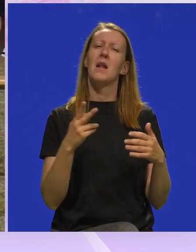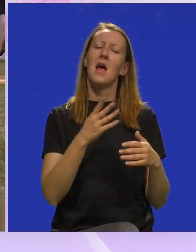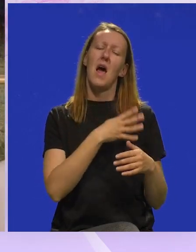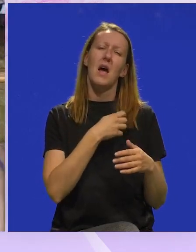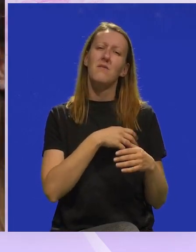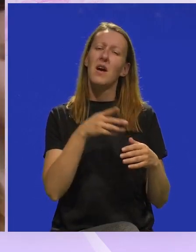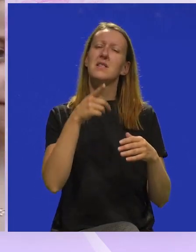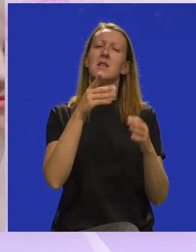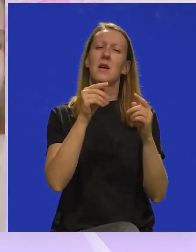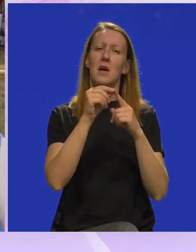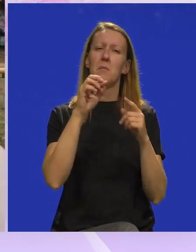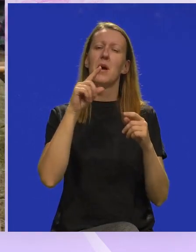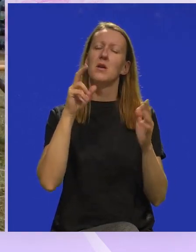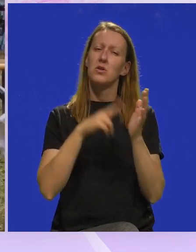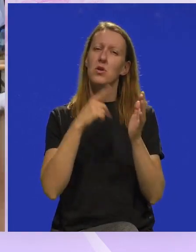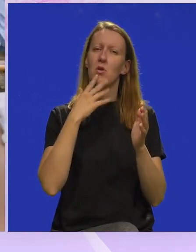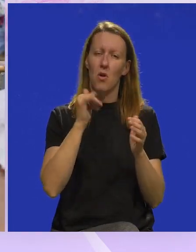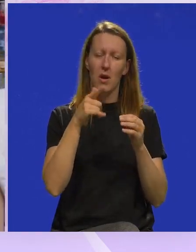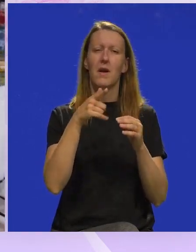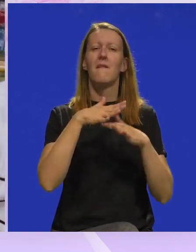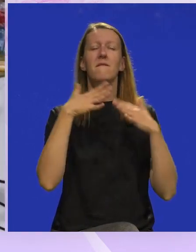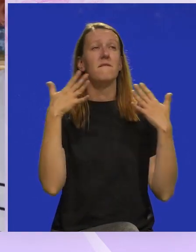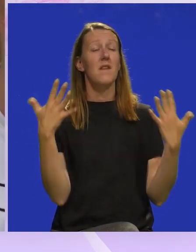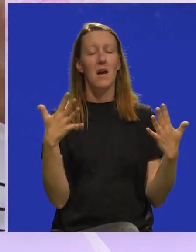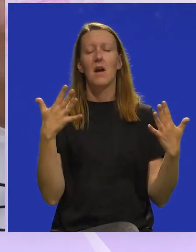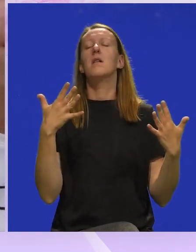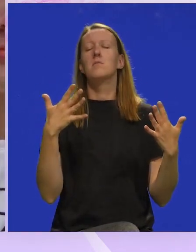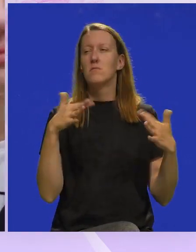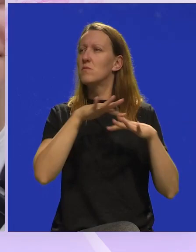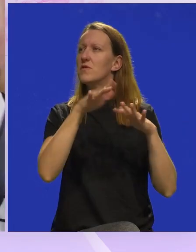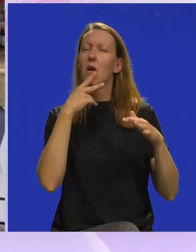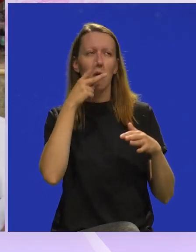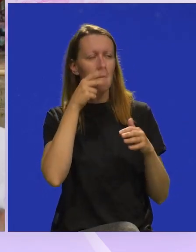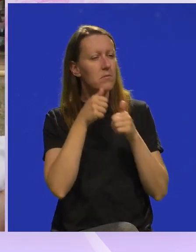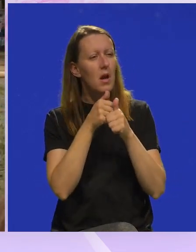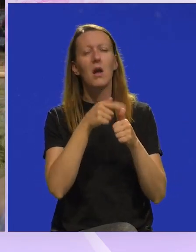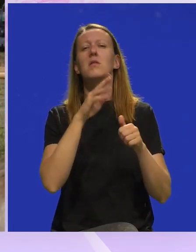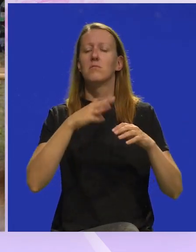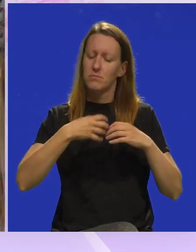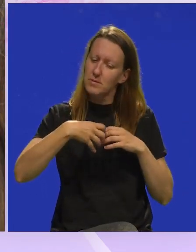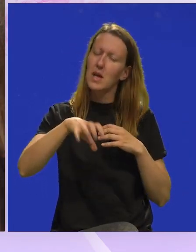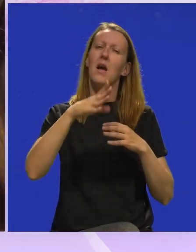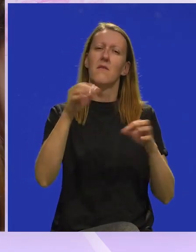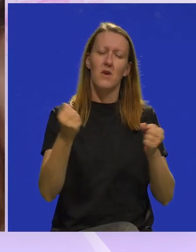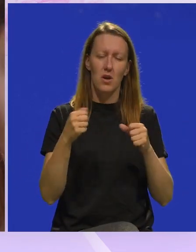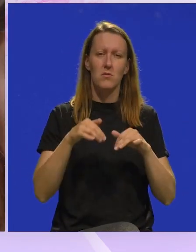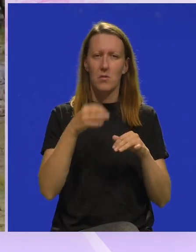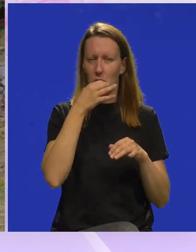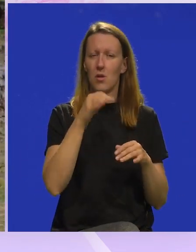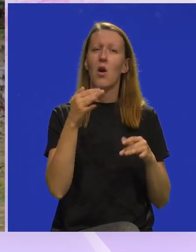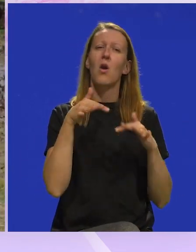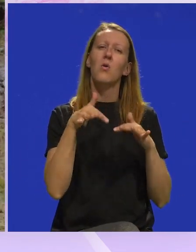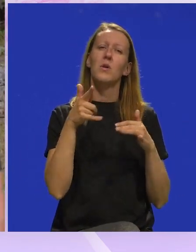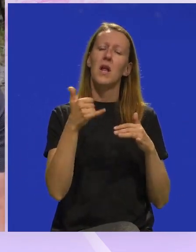pijanistica Mija Pečnik koja je definitivno velika motivacija za bilo koga od mladih da krenu njenim putem. Koliko